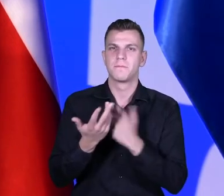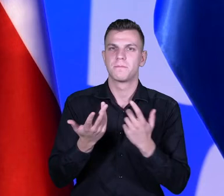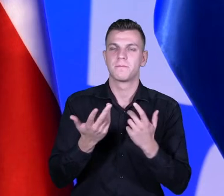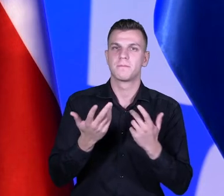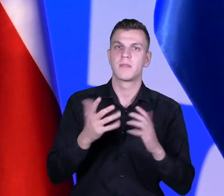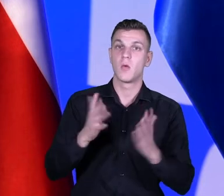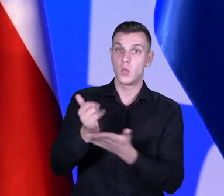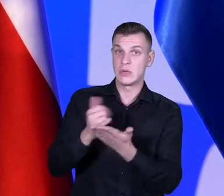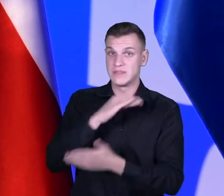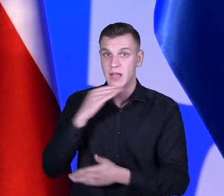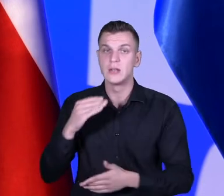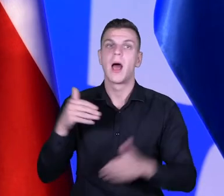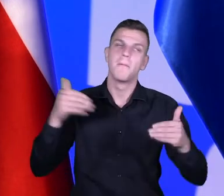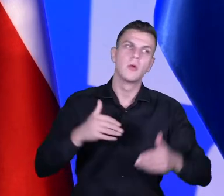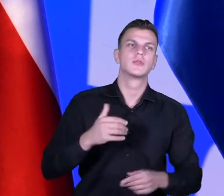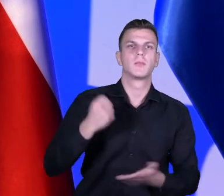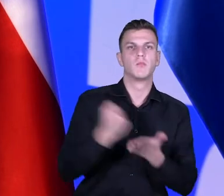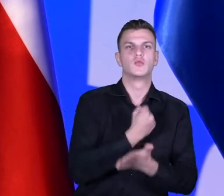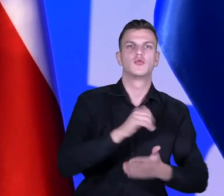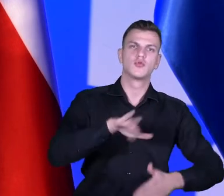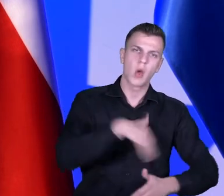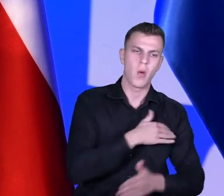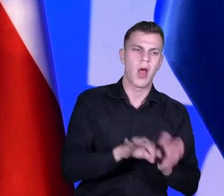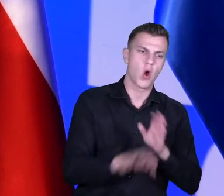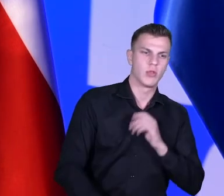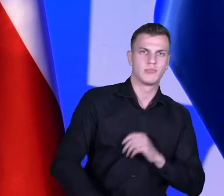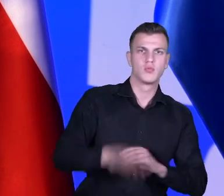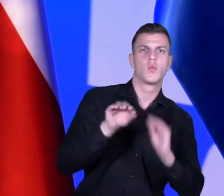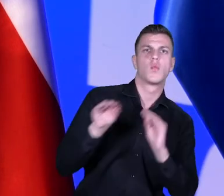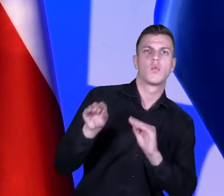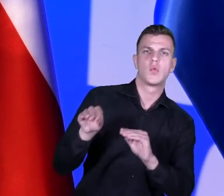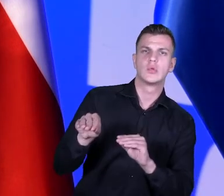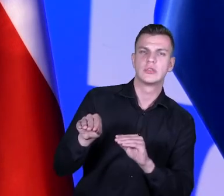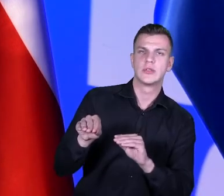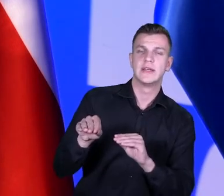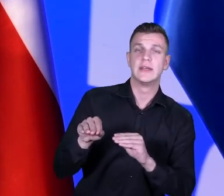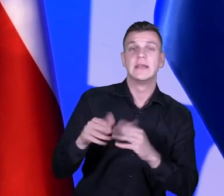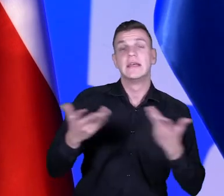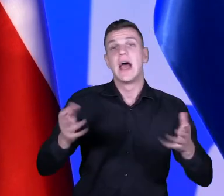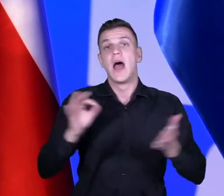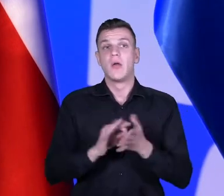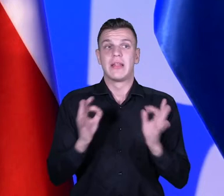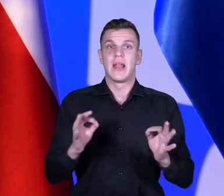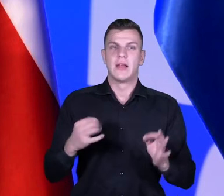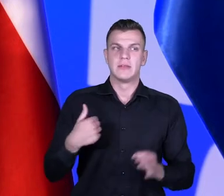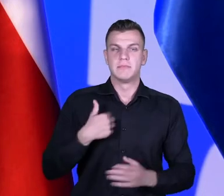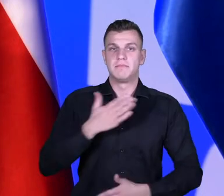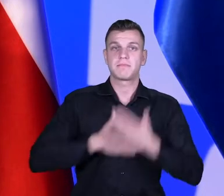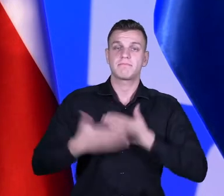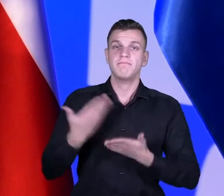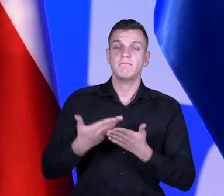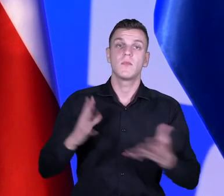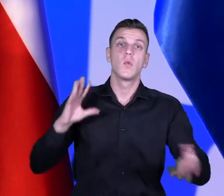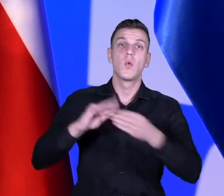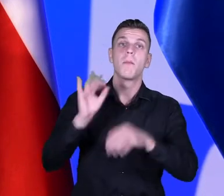szkolne, które te kompetencje kształtuje. Ja mam dzisiaj taki przywilej powiedzenia o tym, co wypracowaliśmy w tym projekcie w